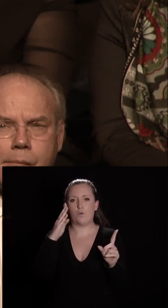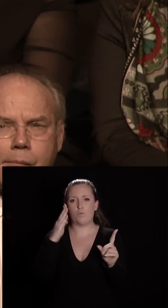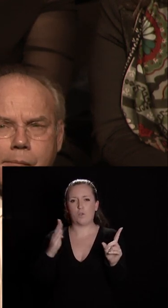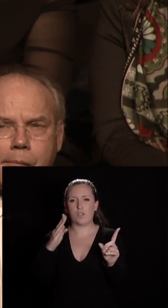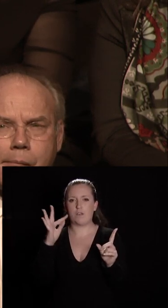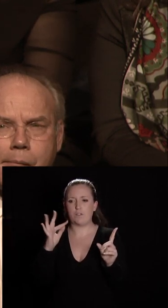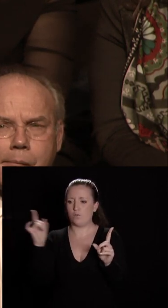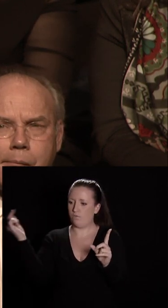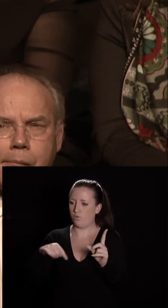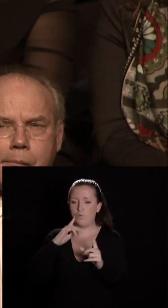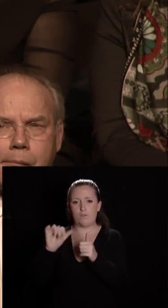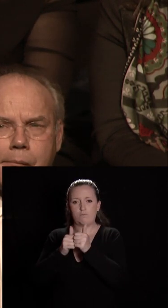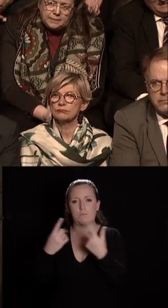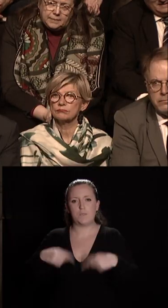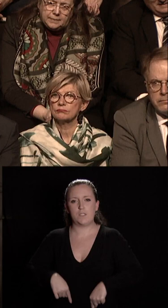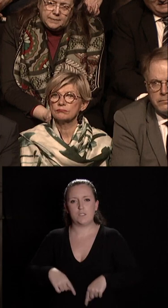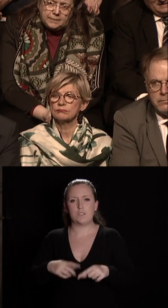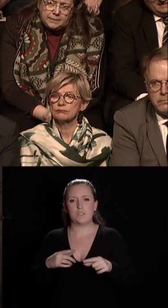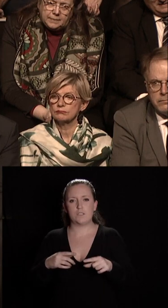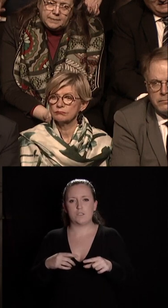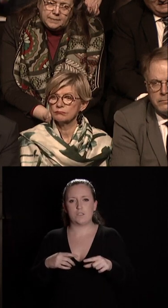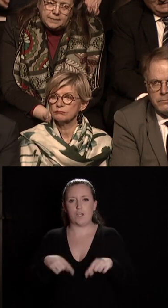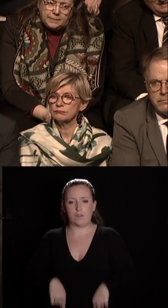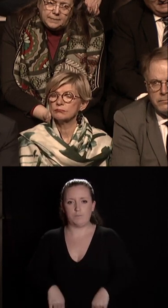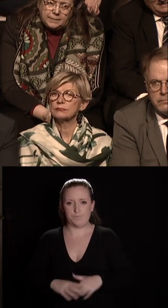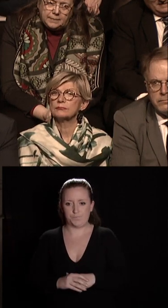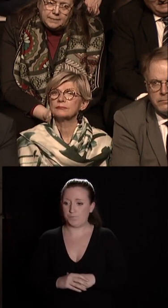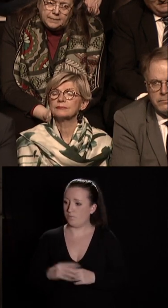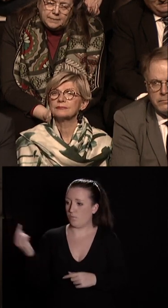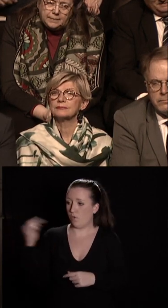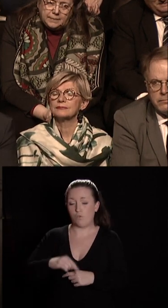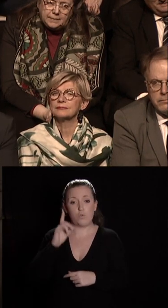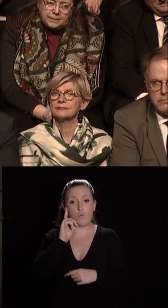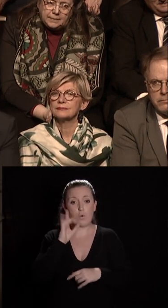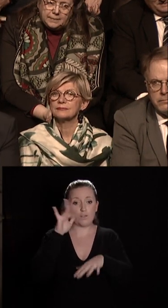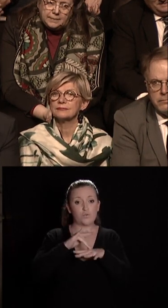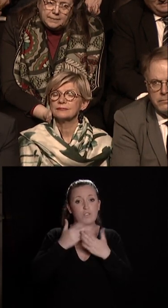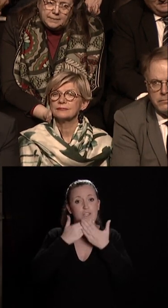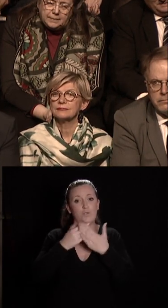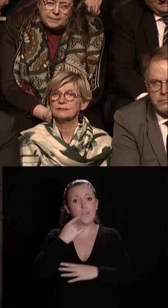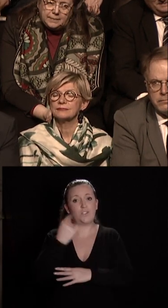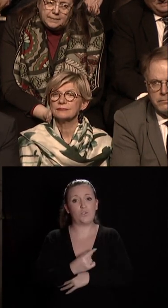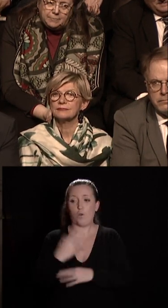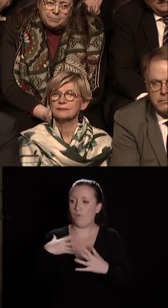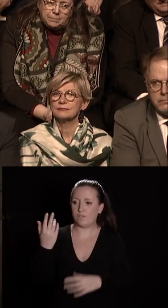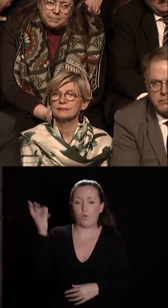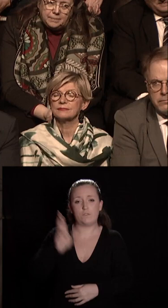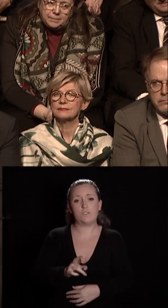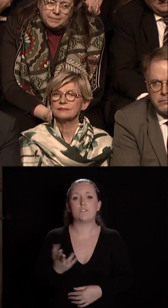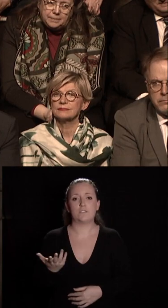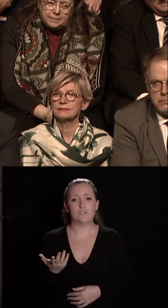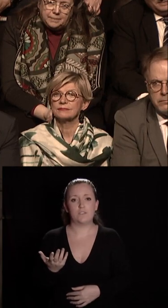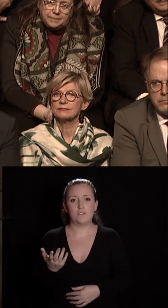son ministre d'Etat ils sont venus parce qu'ils avaient fait leurs études à Dijon et ils voulaient revenir ici